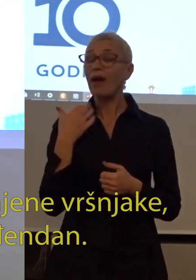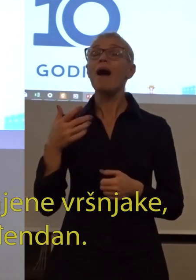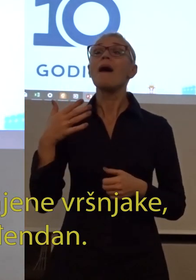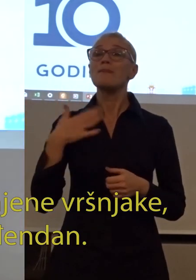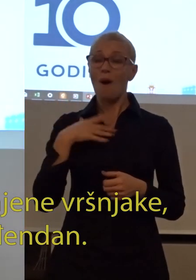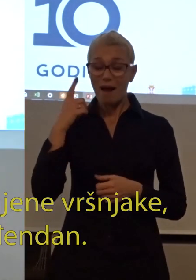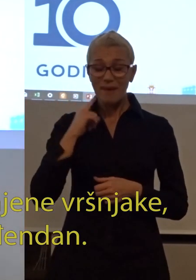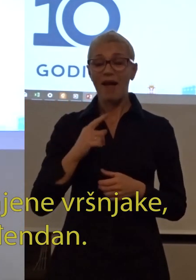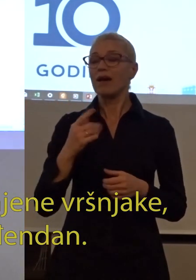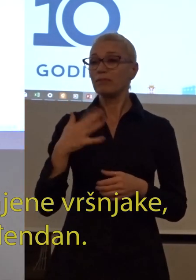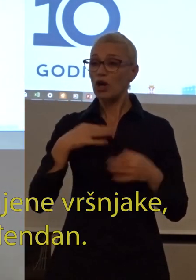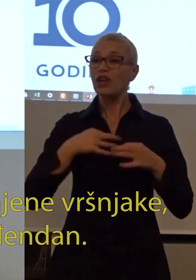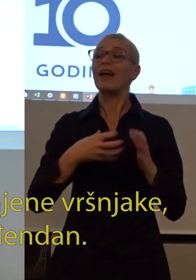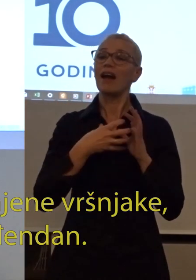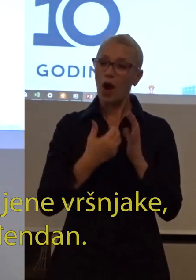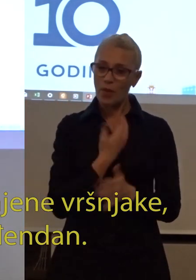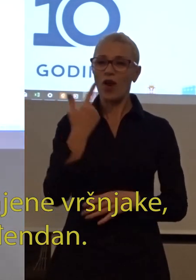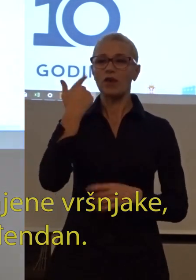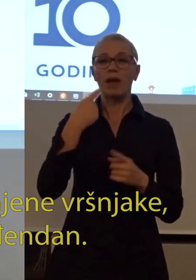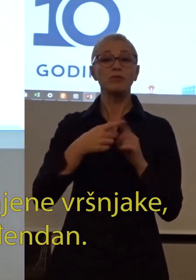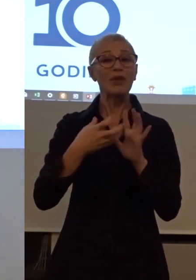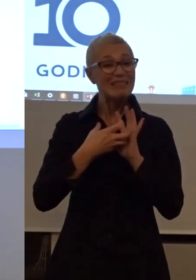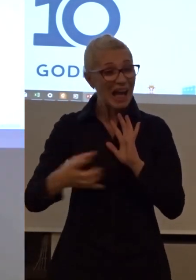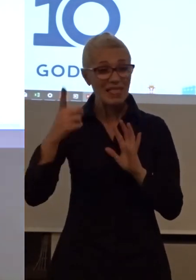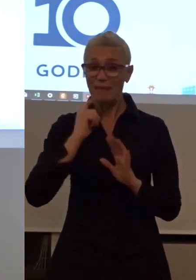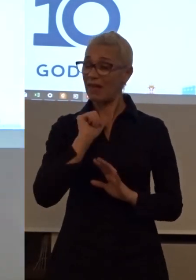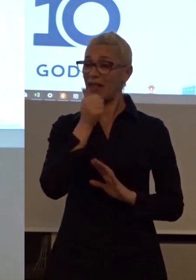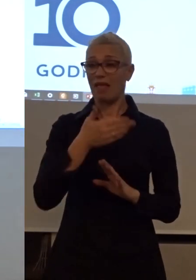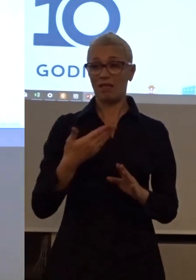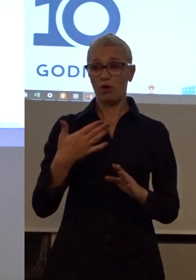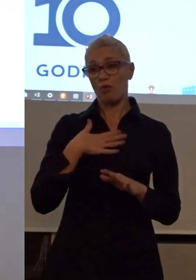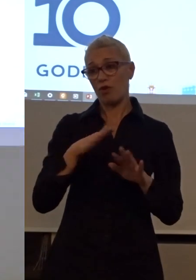osnovuje škole jer majke i dalje ne puštuju njene vršnjaki i nije pozivaju na rođedanje.